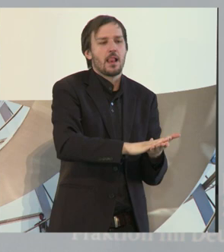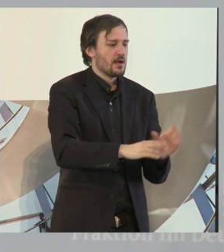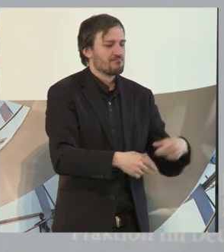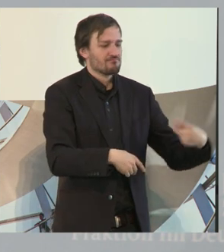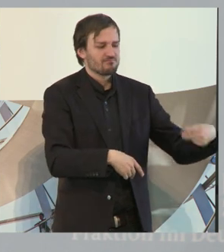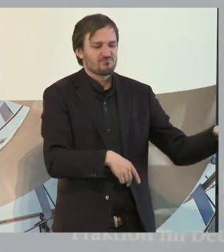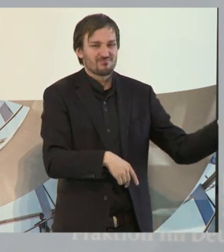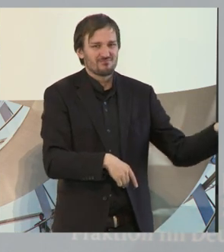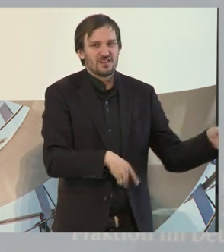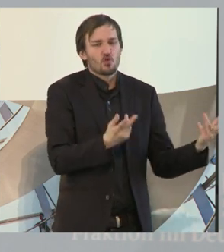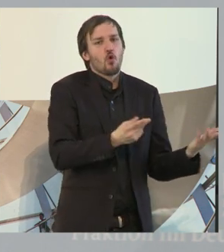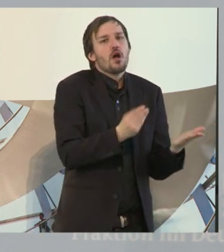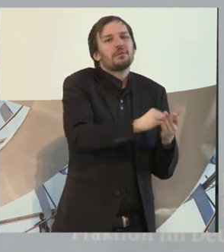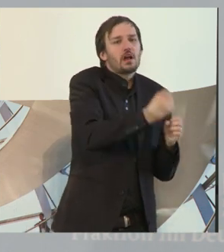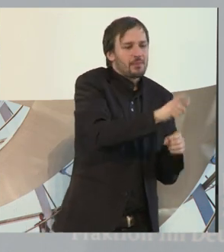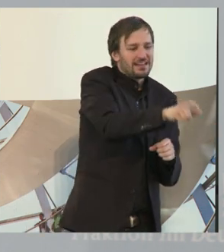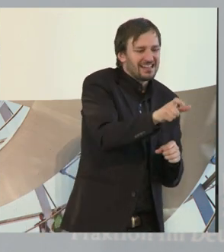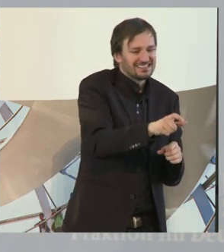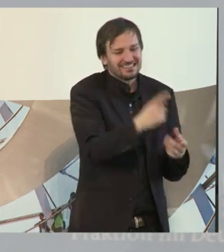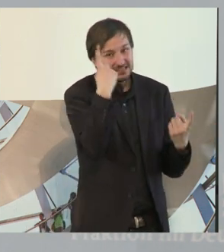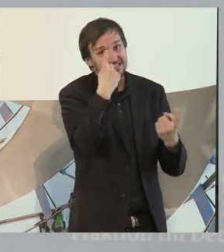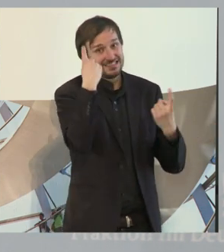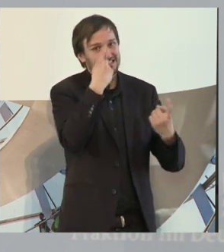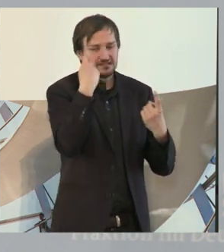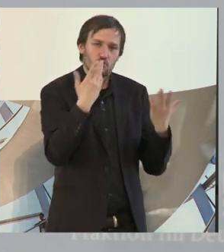Das waren halt so die Dinge, denen wir gegenüberstanden.